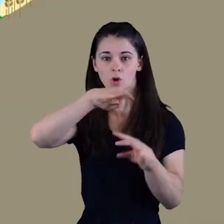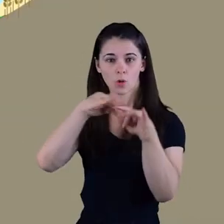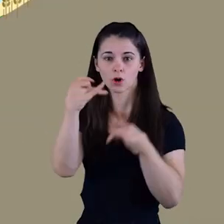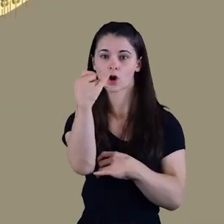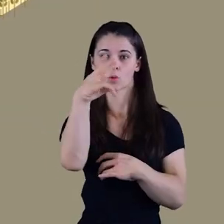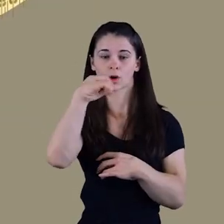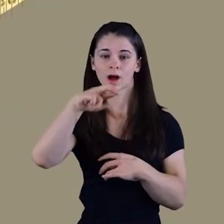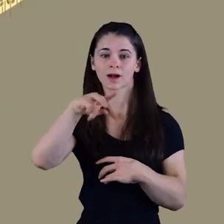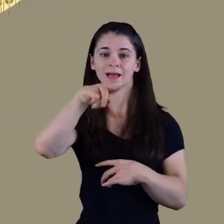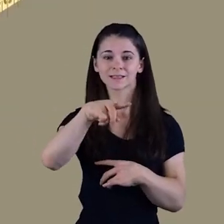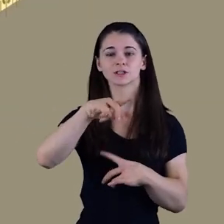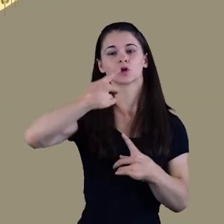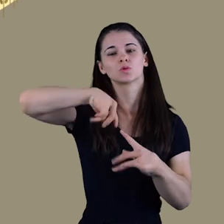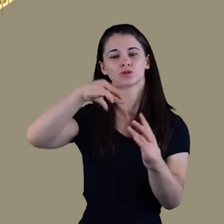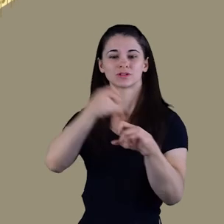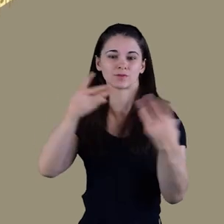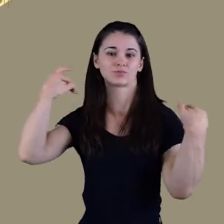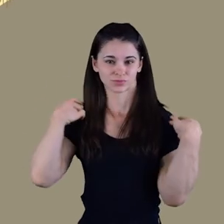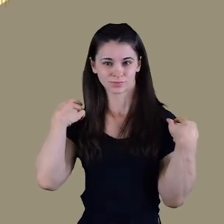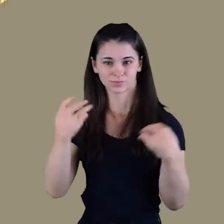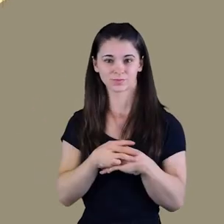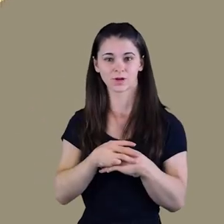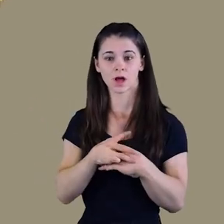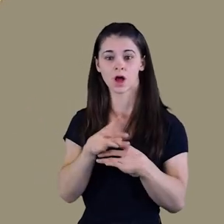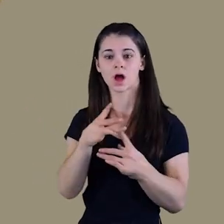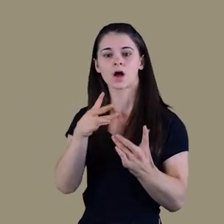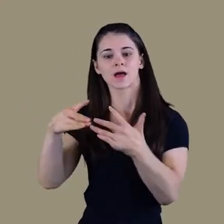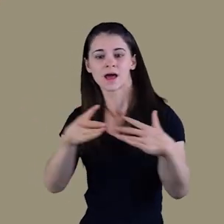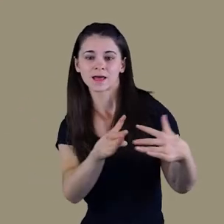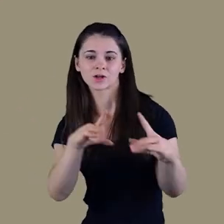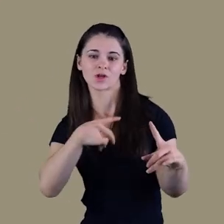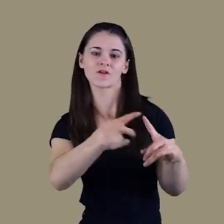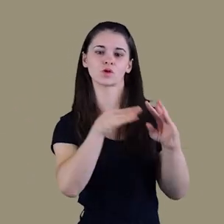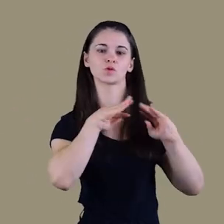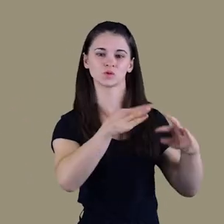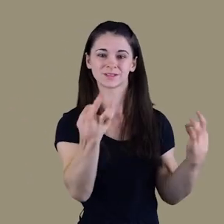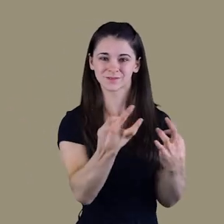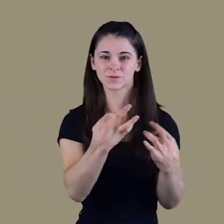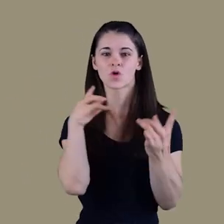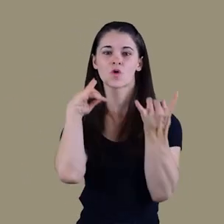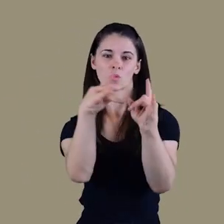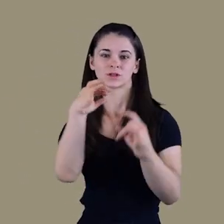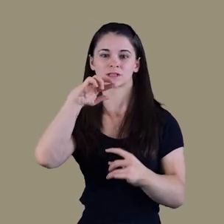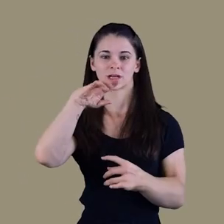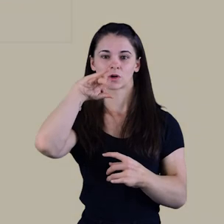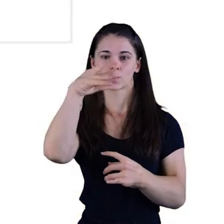Xucar, este és el nostre treball, retornar als rius el que és seu, el bosc de ribera.